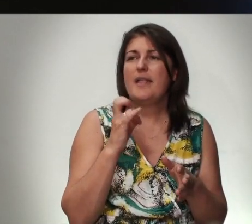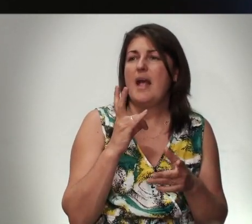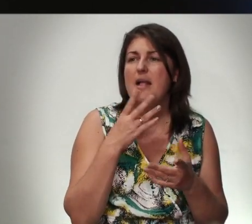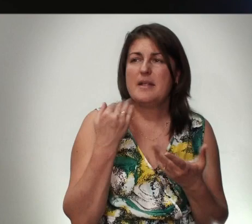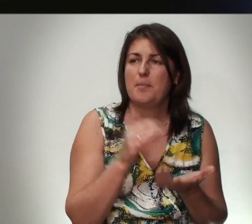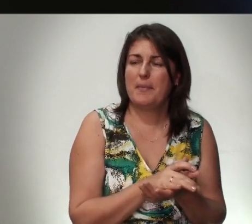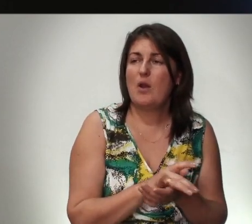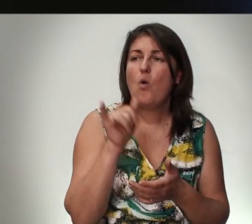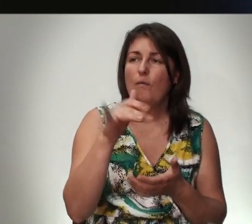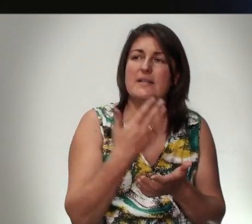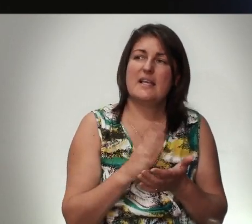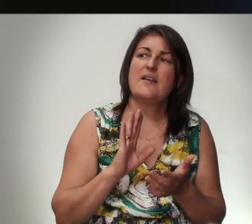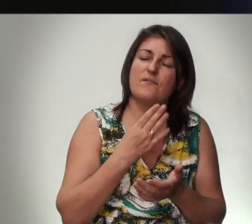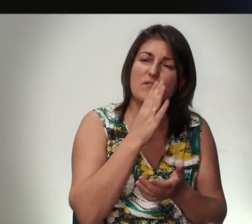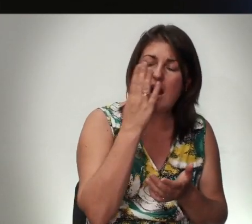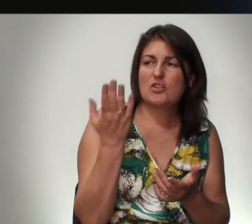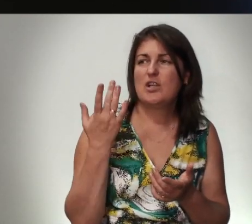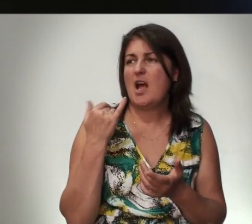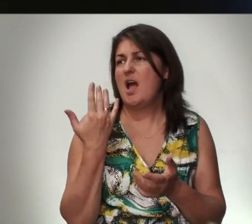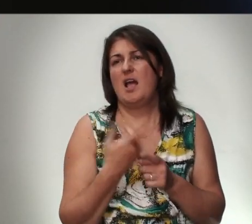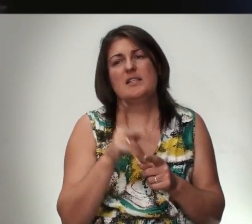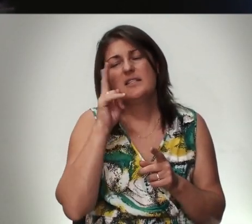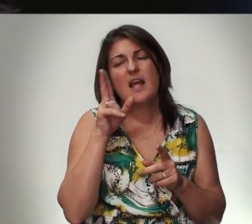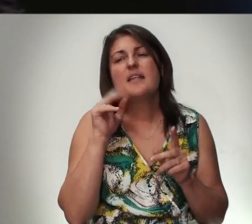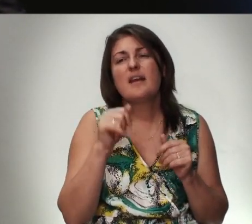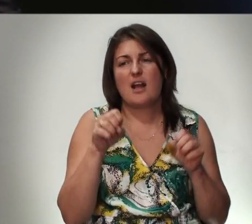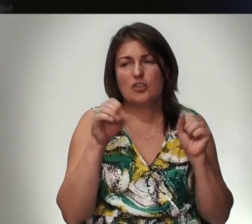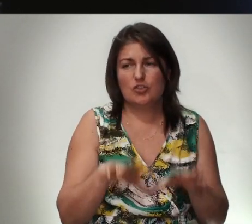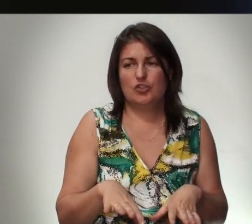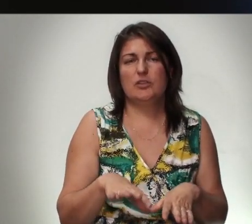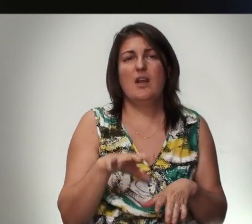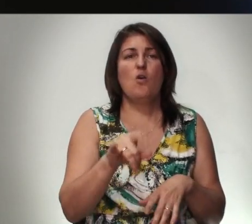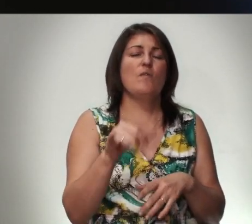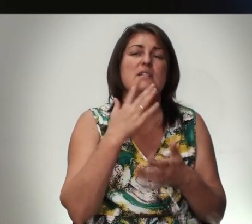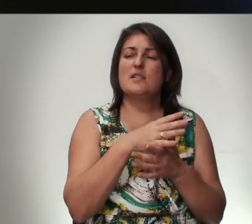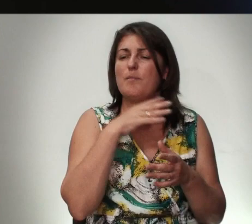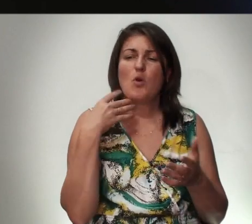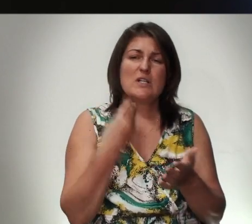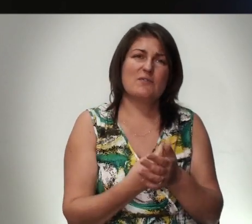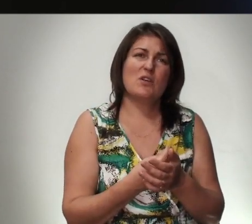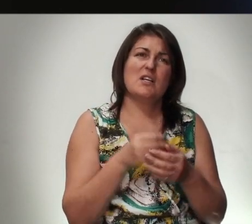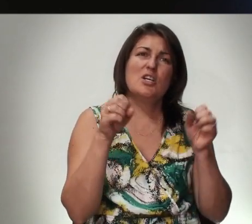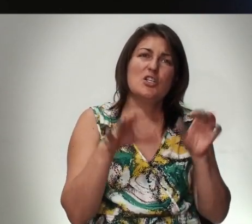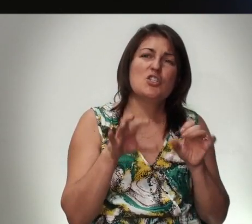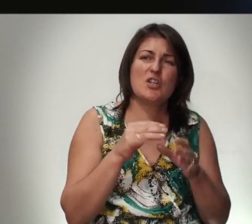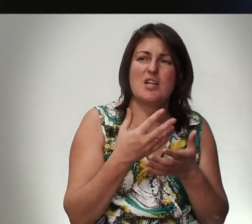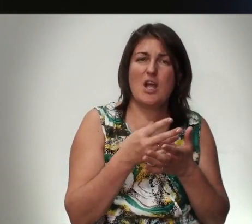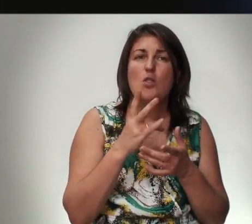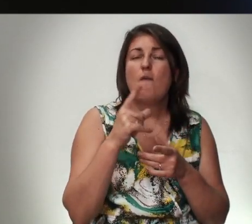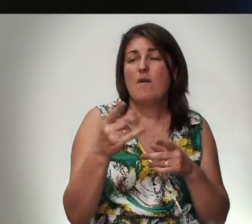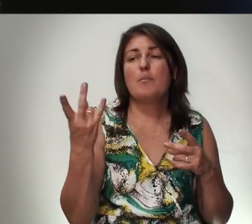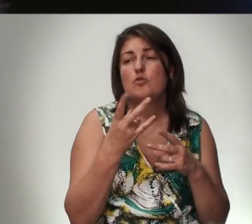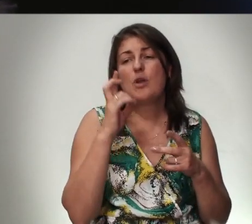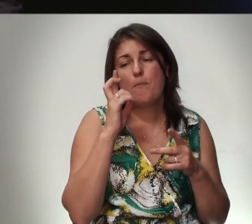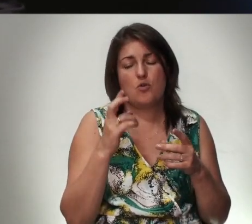У У вас Есть Вражда И Не Знаете Как Решить У Вас Есть Много Своих Собственных Решений Но Вам